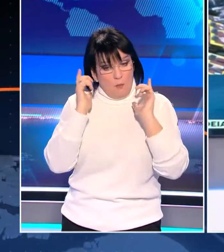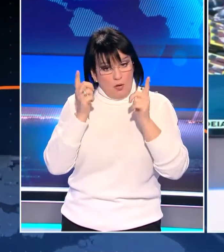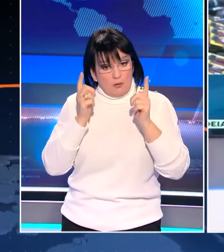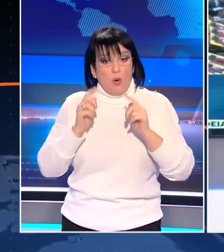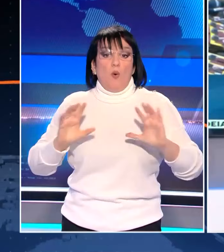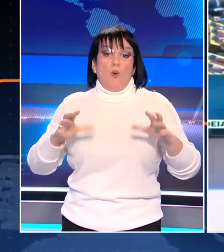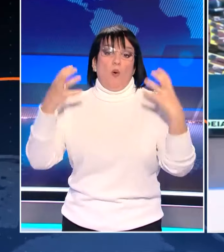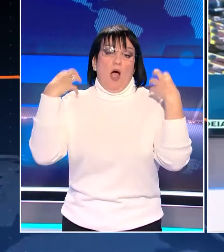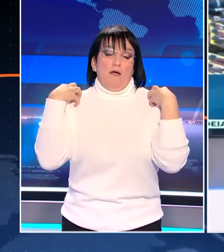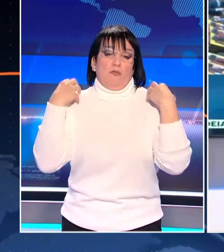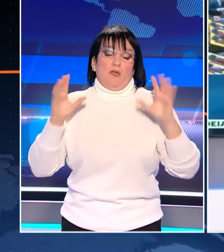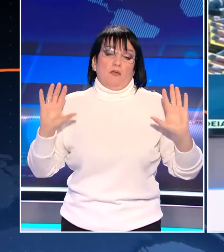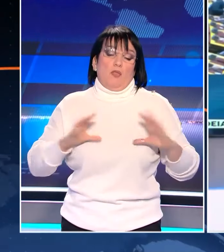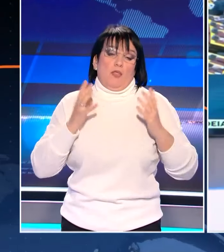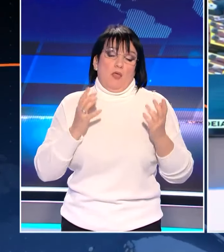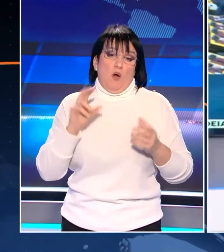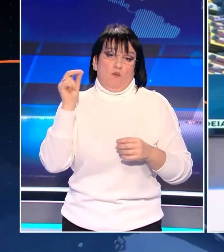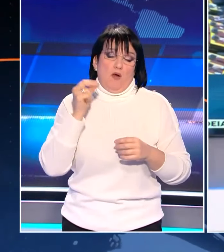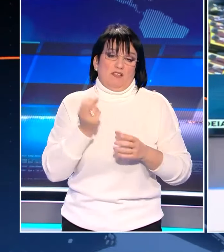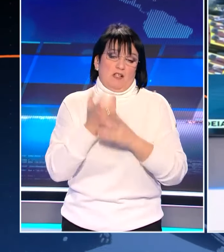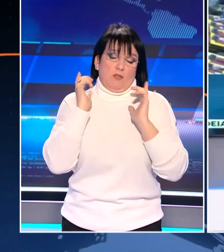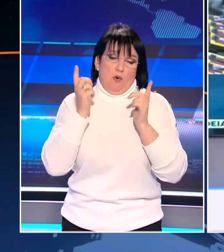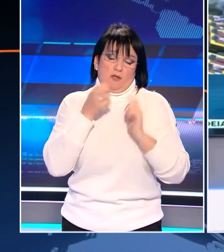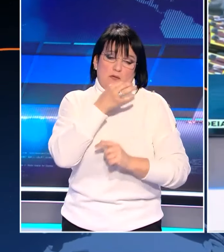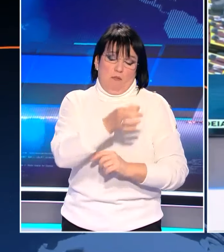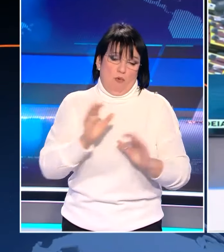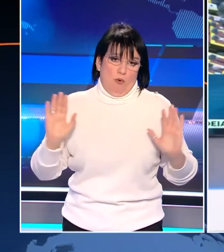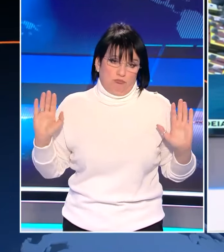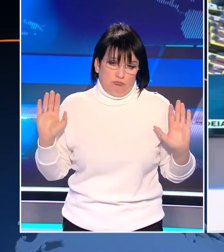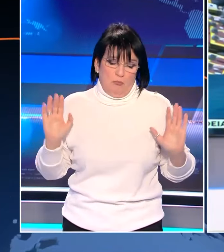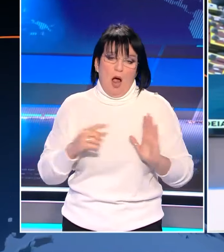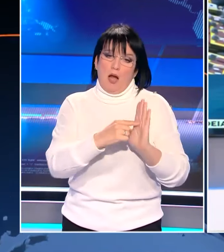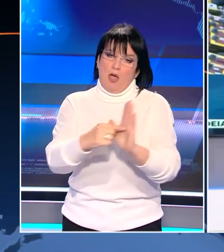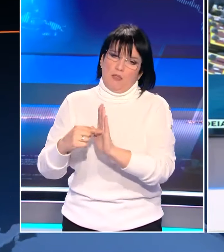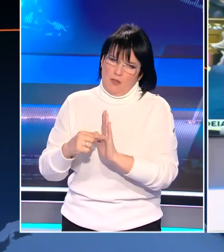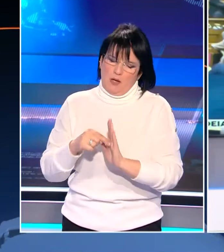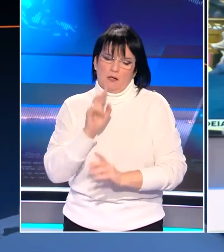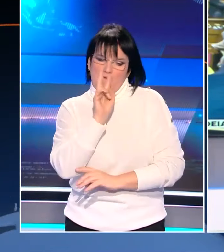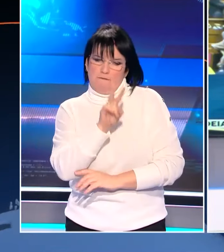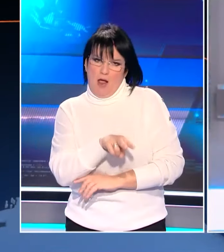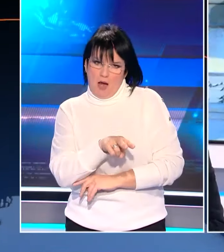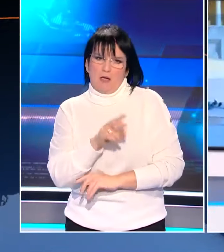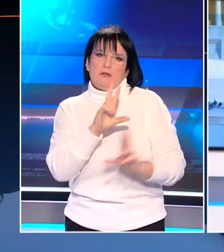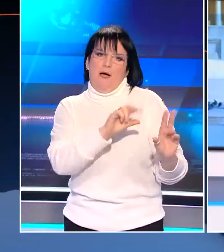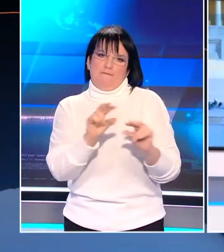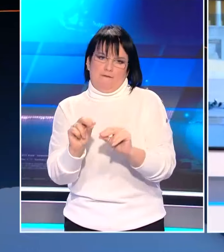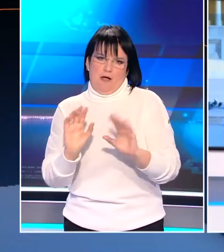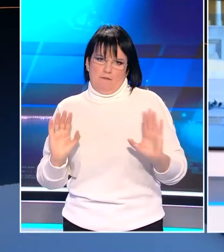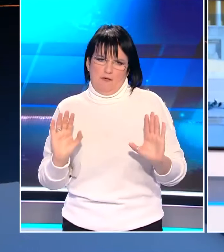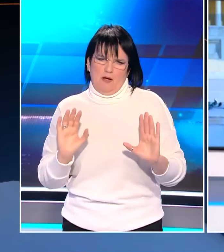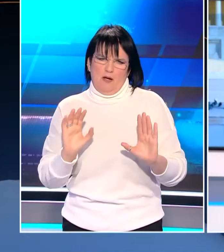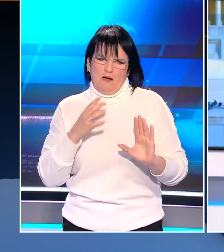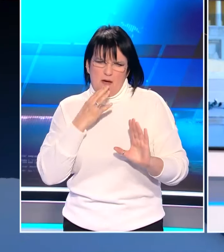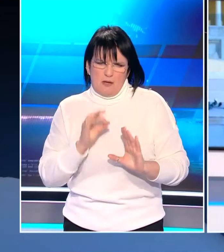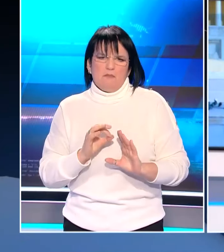επάνω μου την άποψη των βουλευτών της Νέας Δημοκρατίας, αλλά παρόλα αυτά δείχνονται και κάποια χαρακτηριστικά τα οποία είναι κοινά. Πλατφόρμα